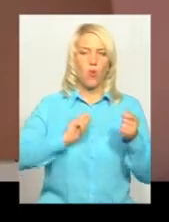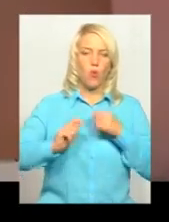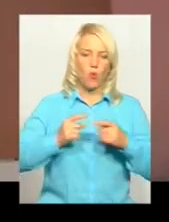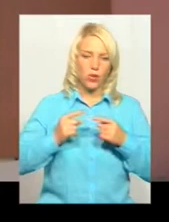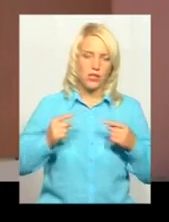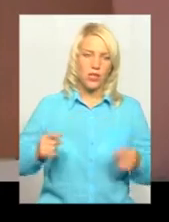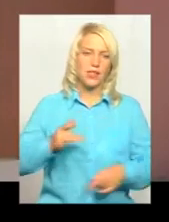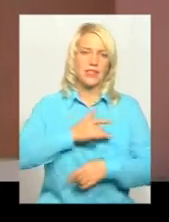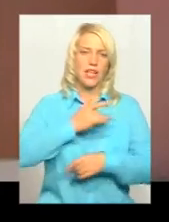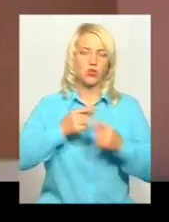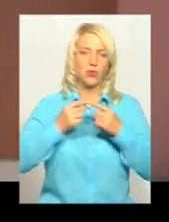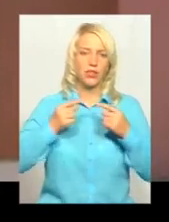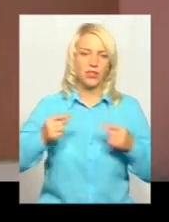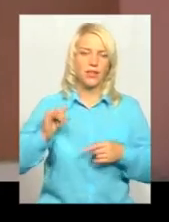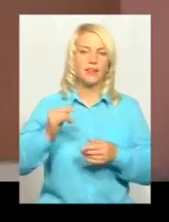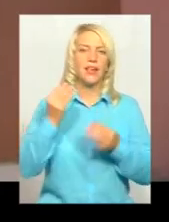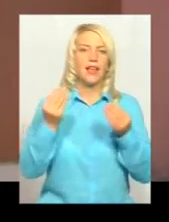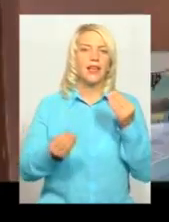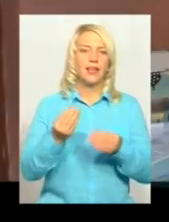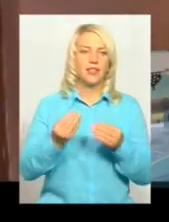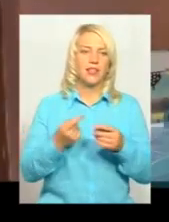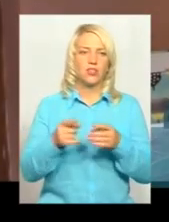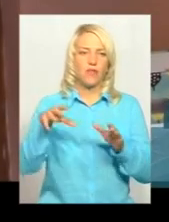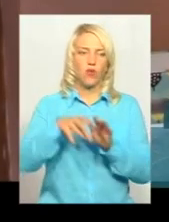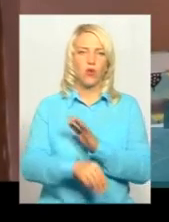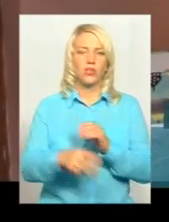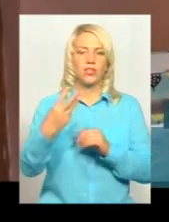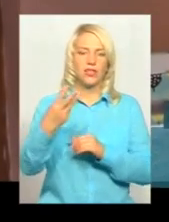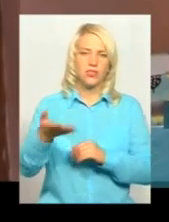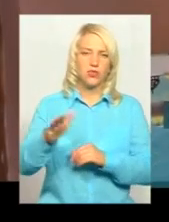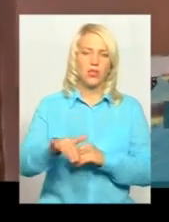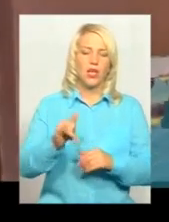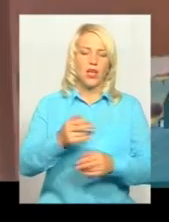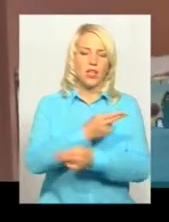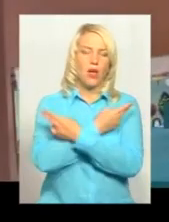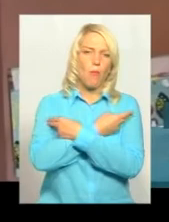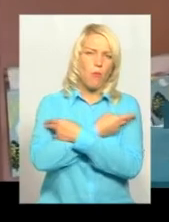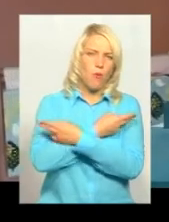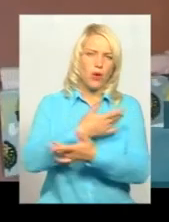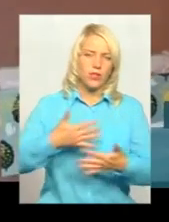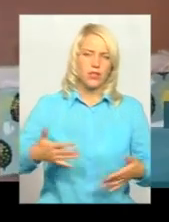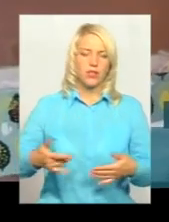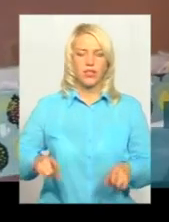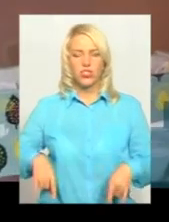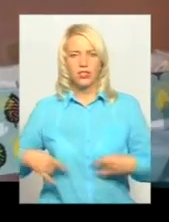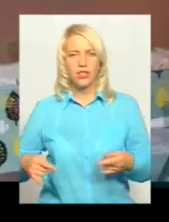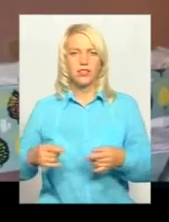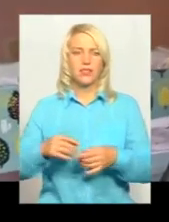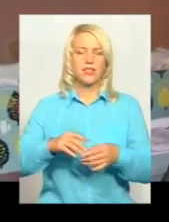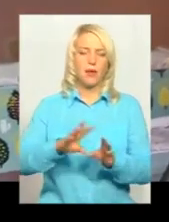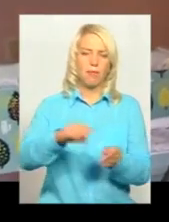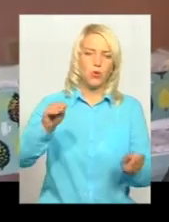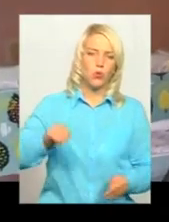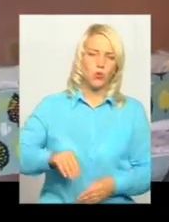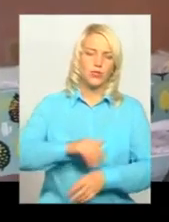іграшки. В пакунок малюка входить 30 одиниць. Все необхідне є, і бодяки хороші, і штанці, і підгузки, термометр,